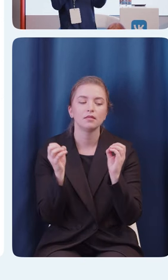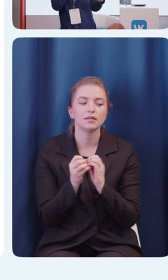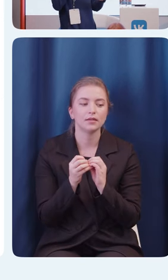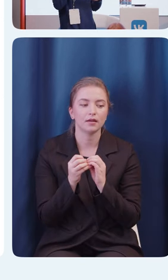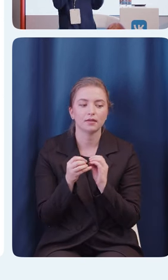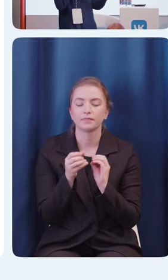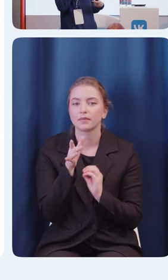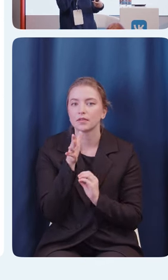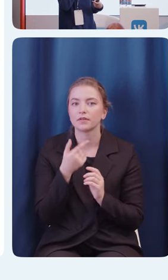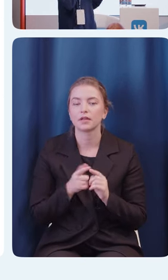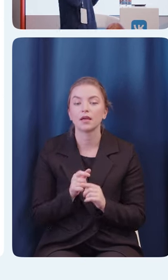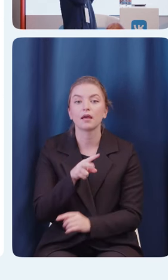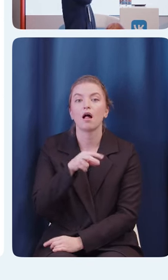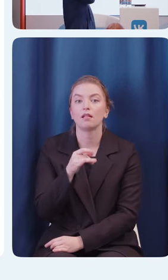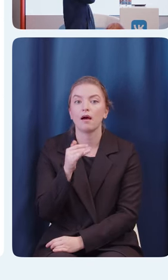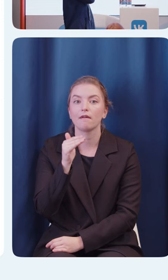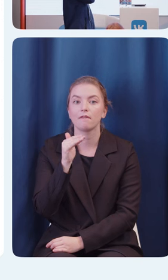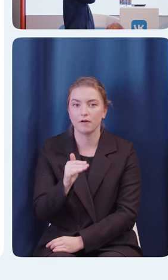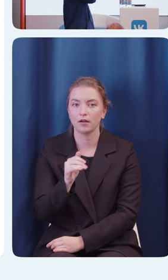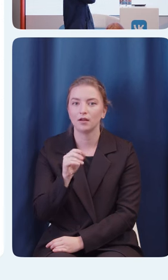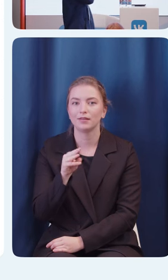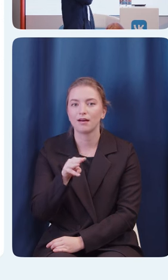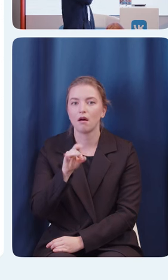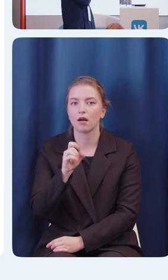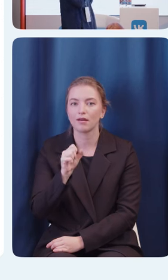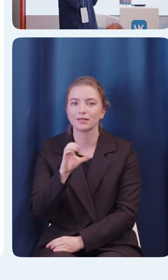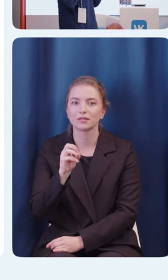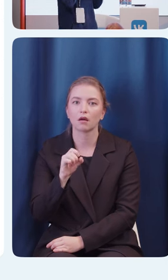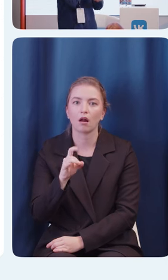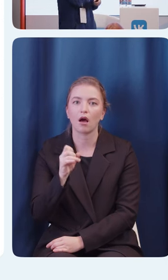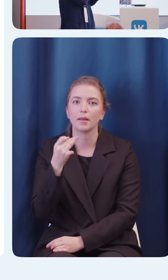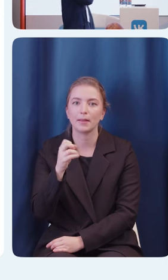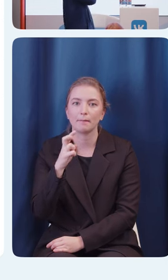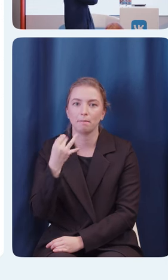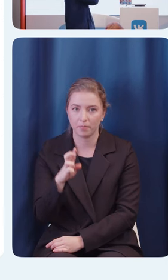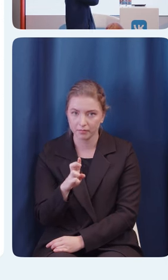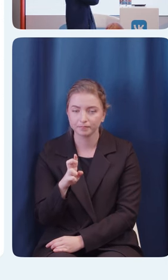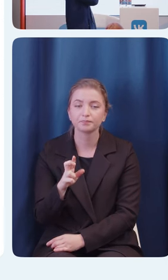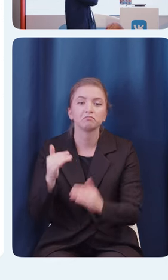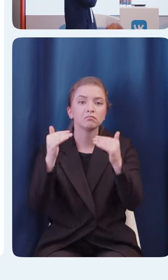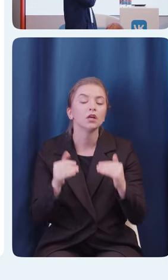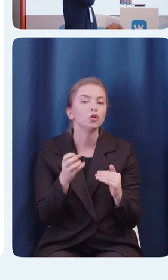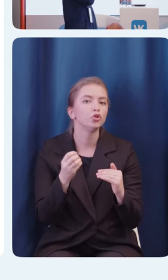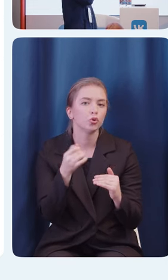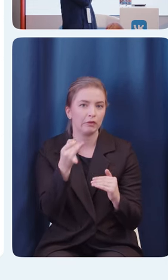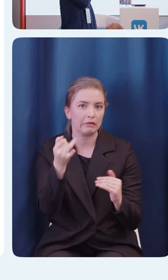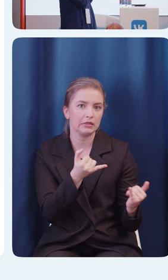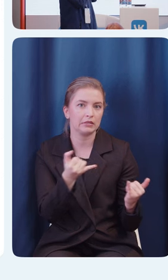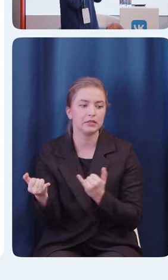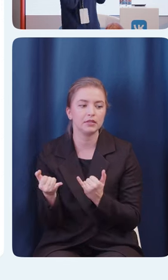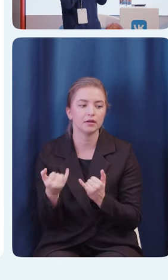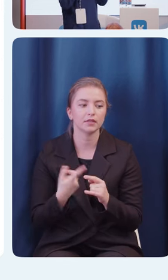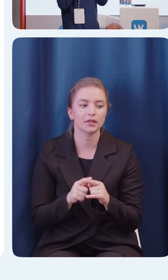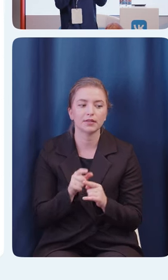речи уже непосредственно в текст. Далее такой тоже интересный сервис – 11 Sound Amplifier